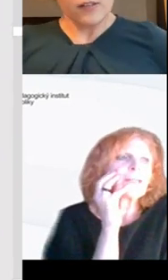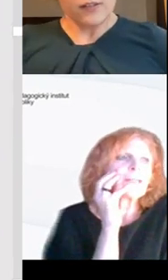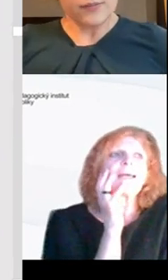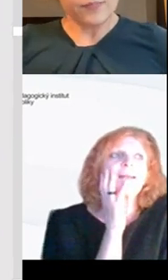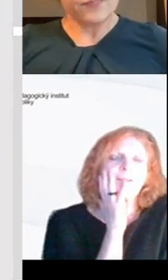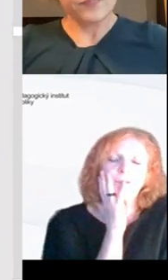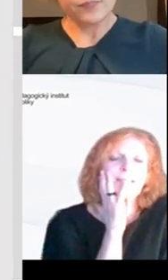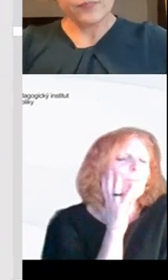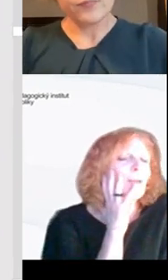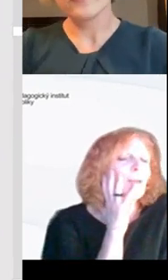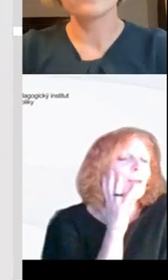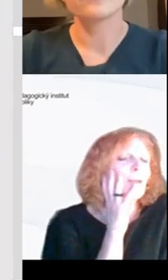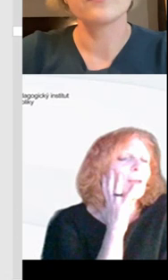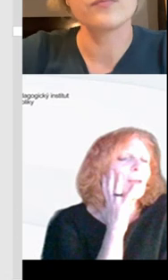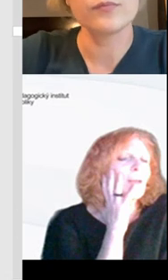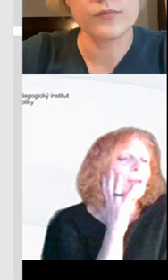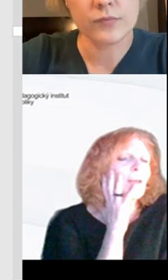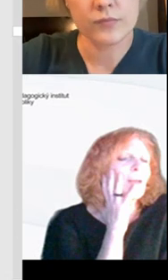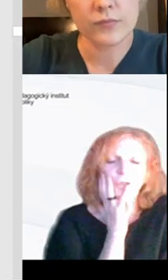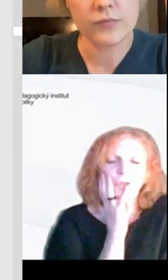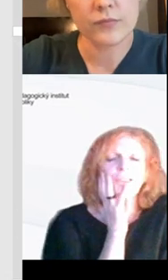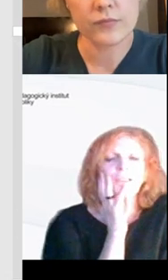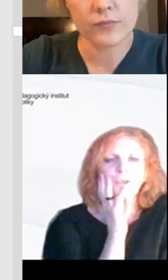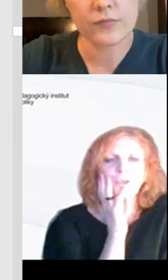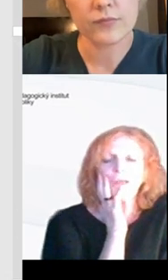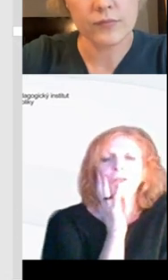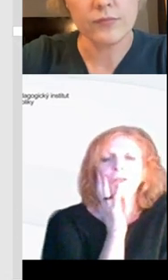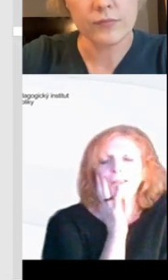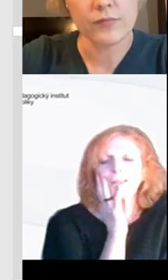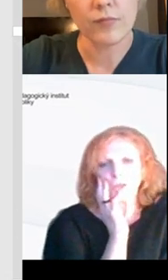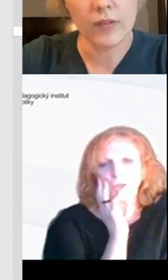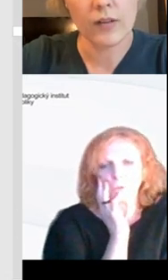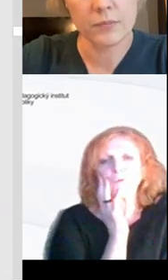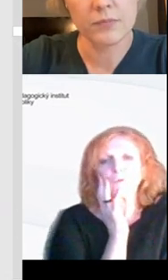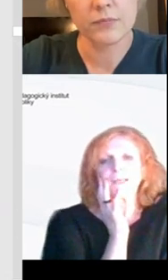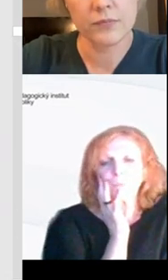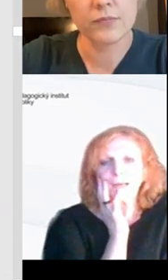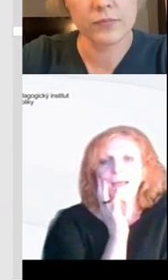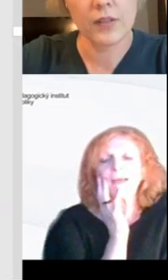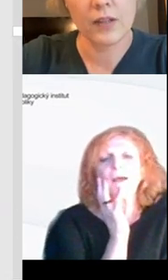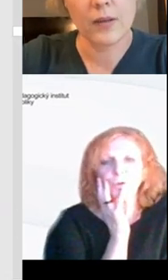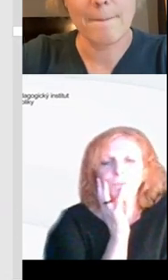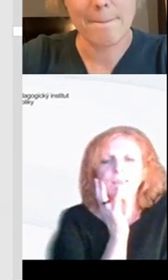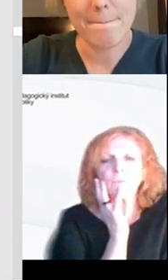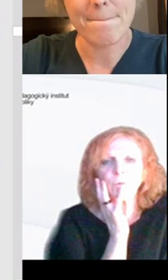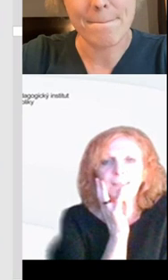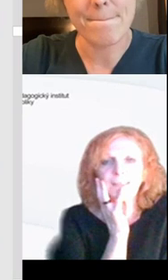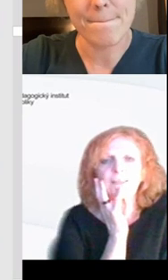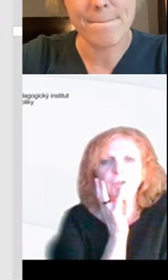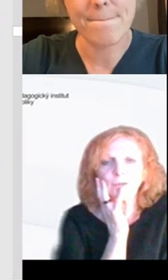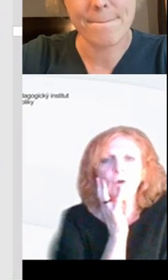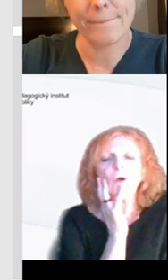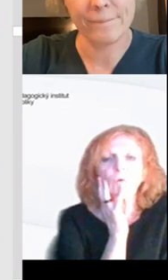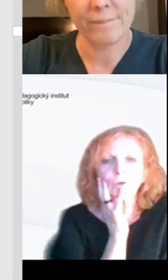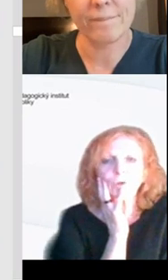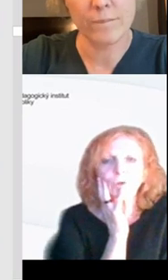toho textu, který je elektronický, má nějaké úplně jiné zákonitosti než to čtení běžného textu. A je dobré o tom s dětmi mluvit